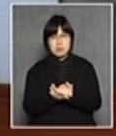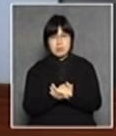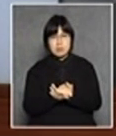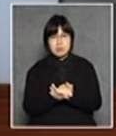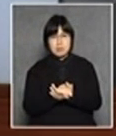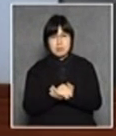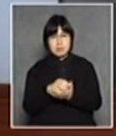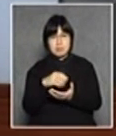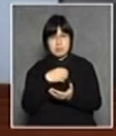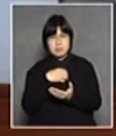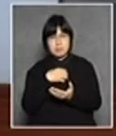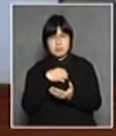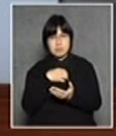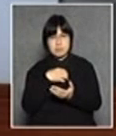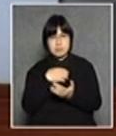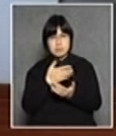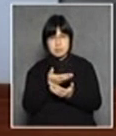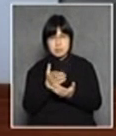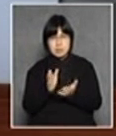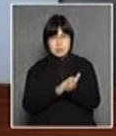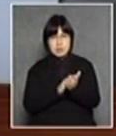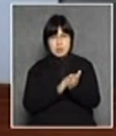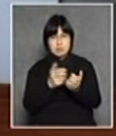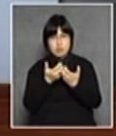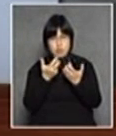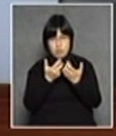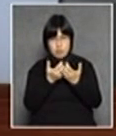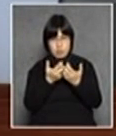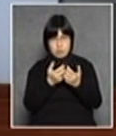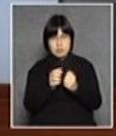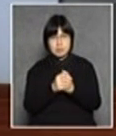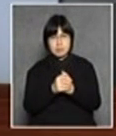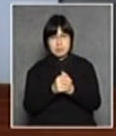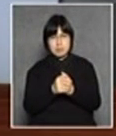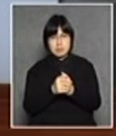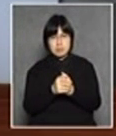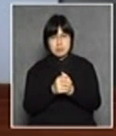我覺得大家在歌頌數學的時候